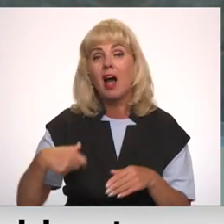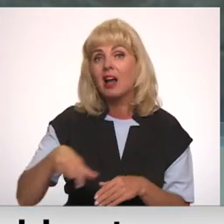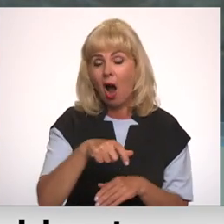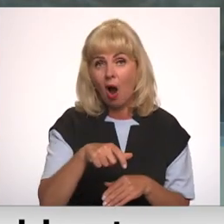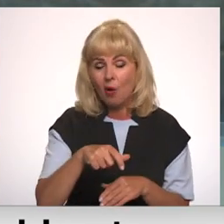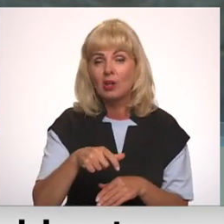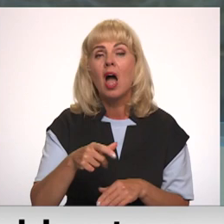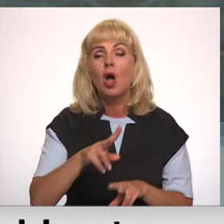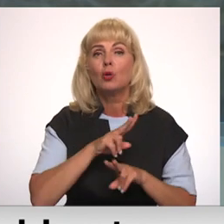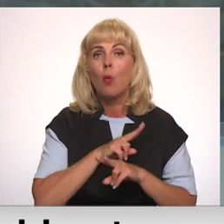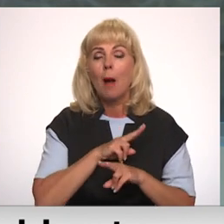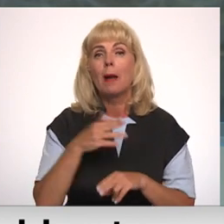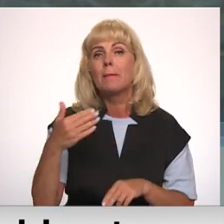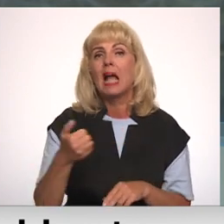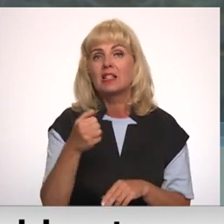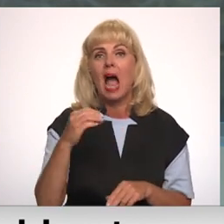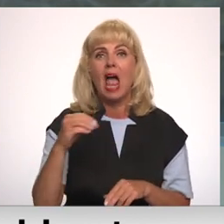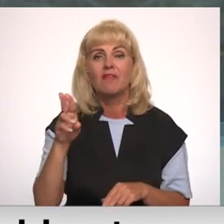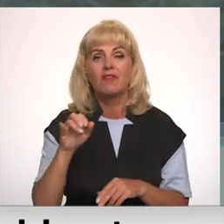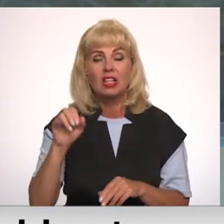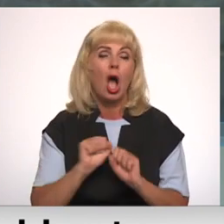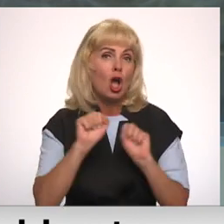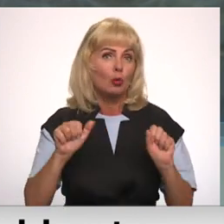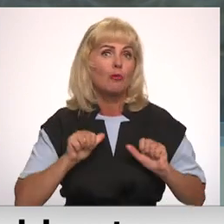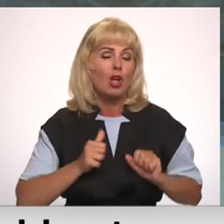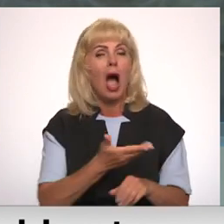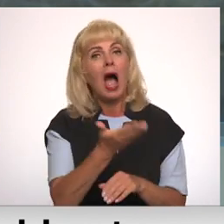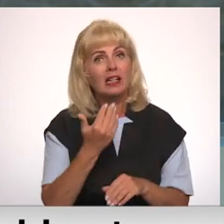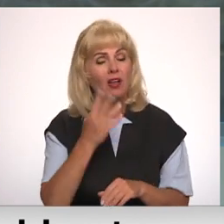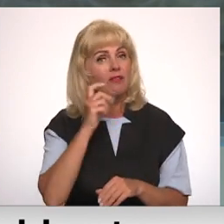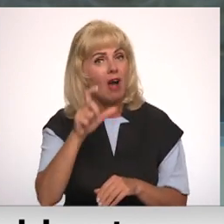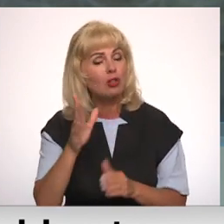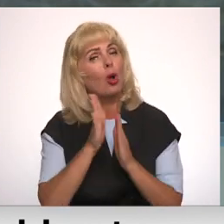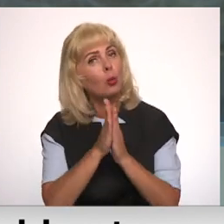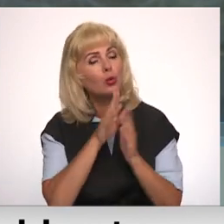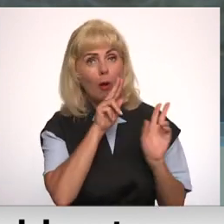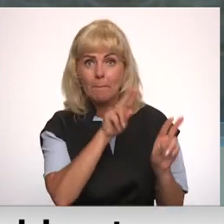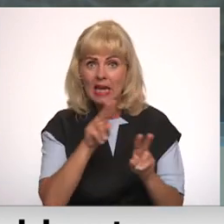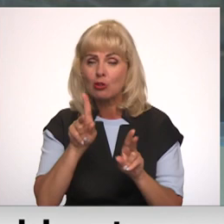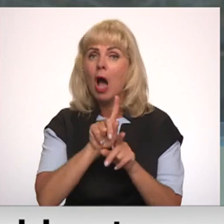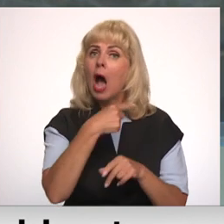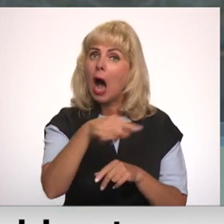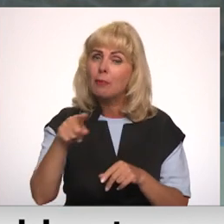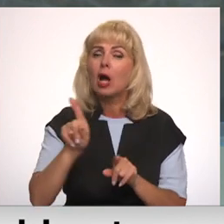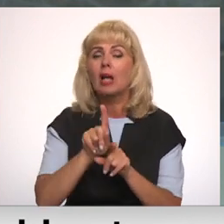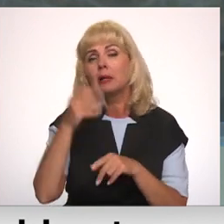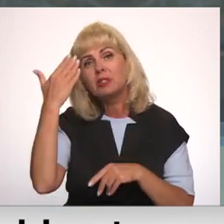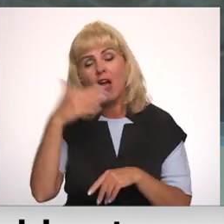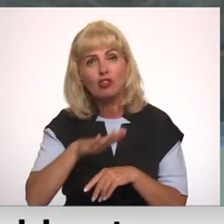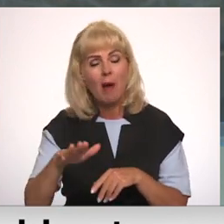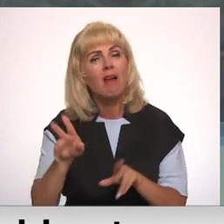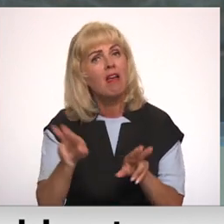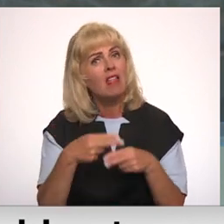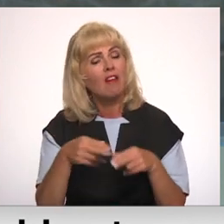dzīvību zaudēja piedzgadīgā Evita, Drošības dienas teicina vecākus pieskatīt savus bērnus un arī apkārtējos pret svešiem bērniem nebūt